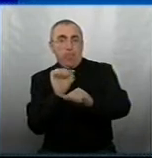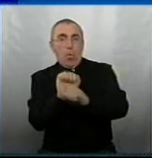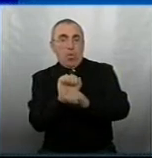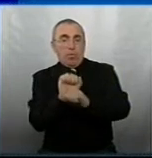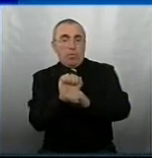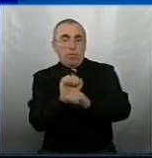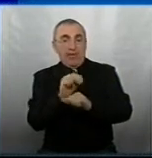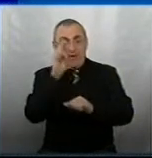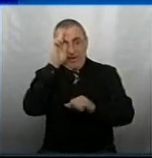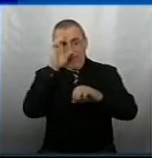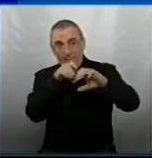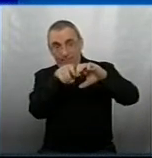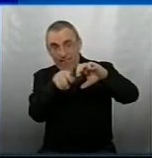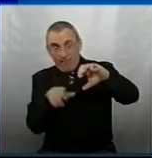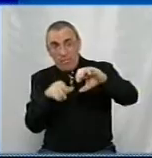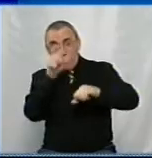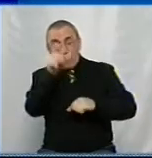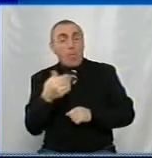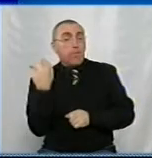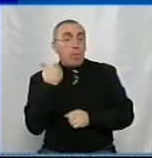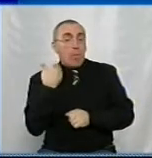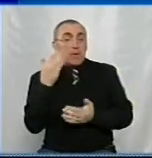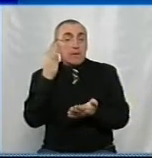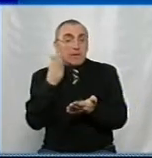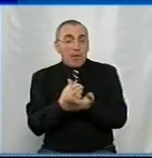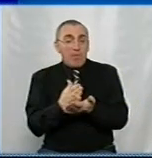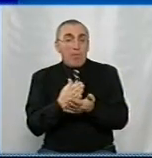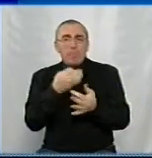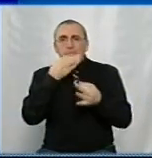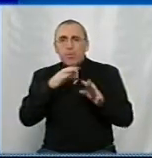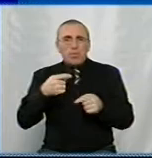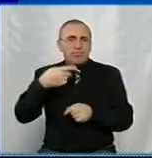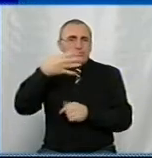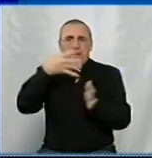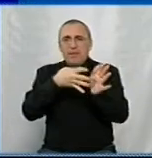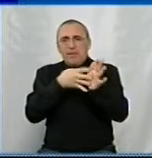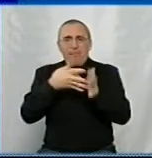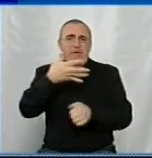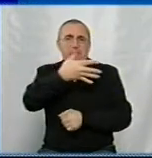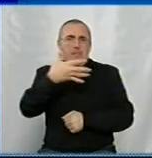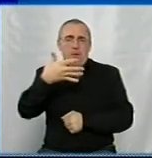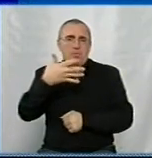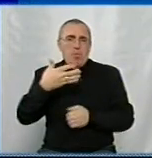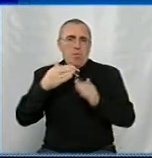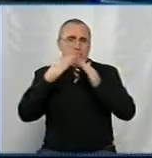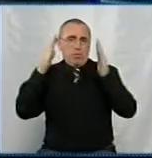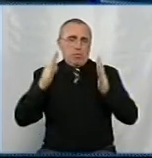блокує каналізаційний отвір боржника, який знаходиться на будь-якому поверху 9-5-поверхового будинку.